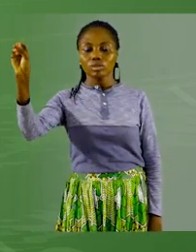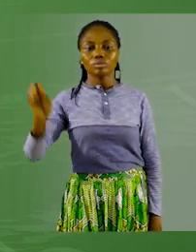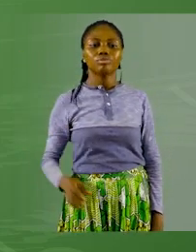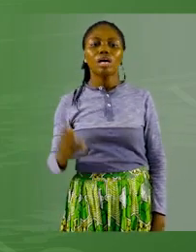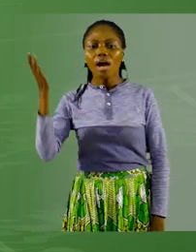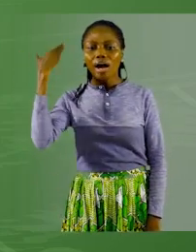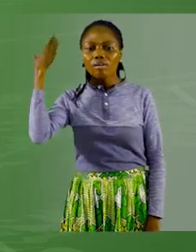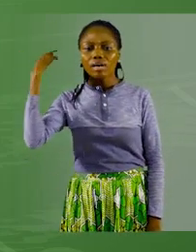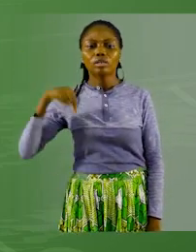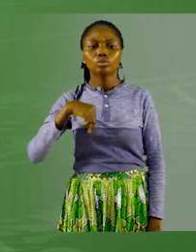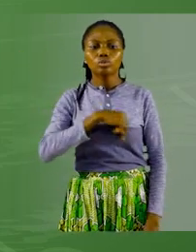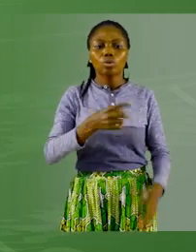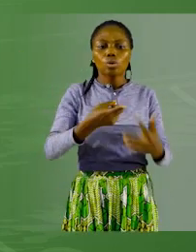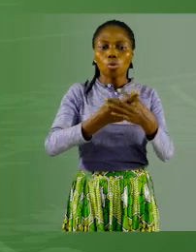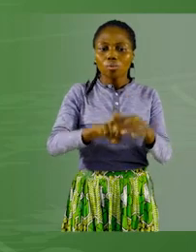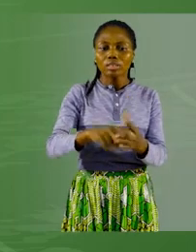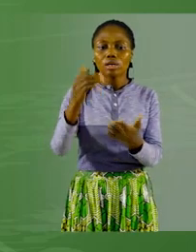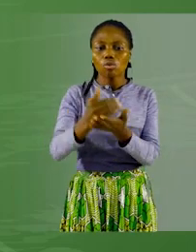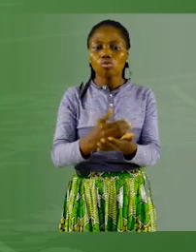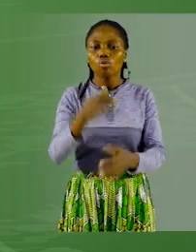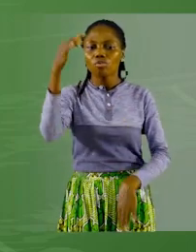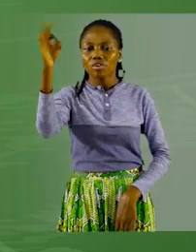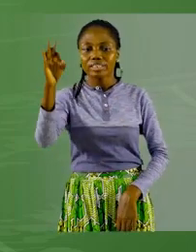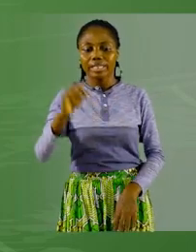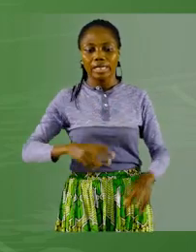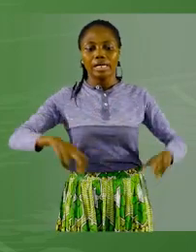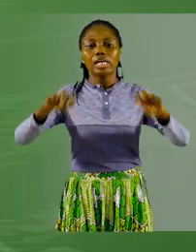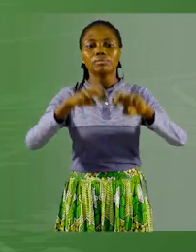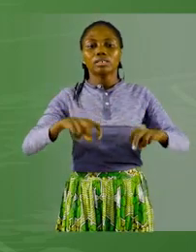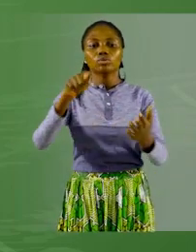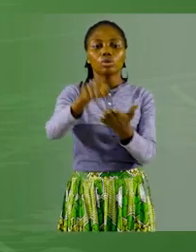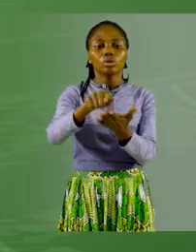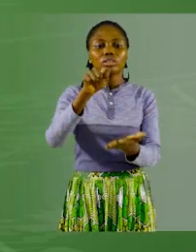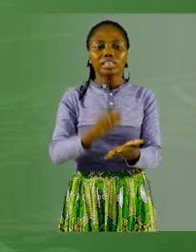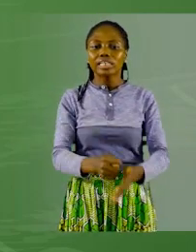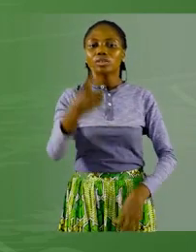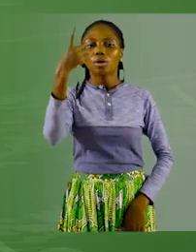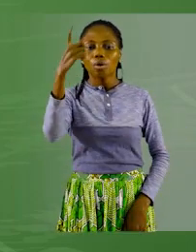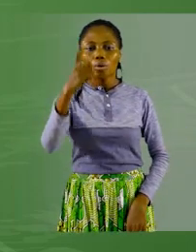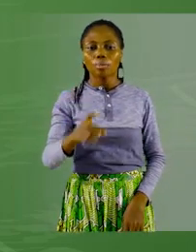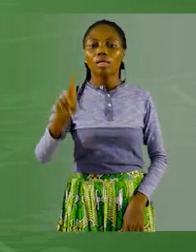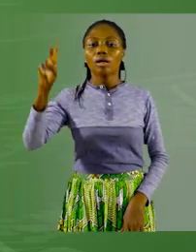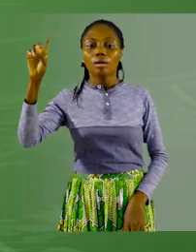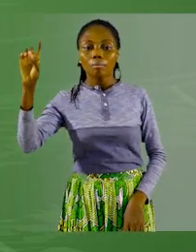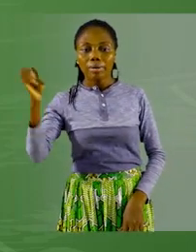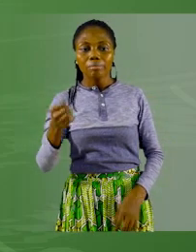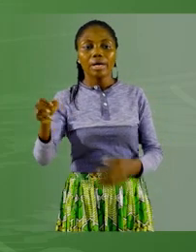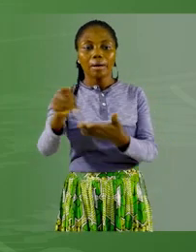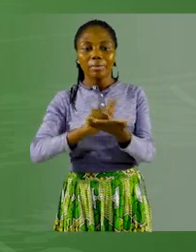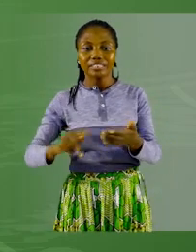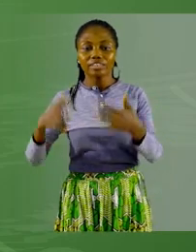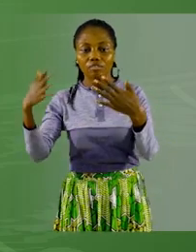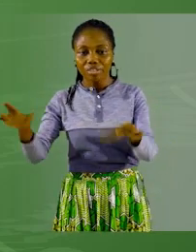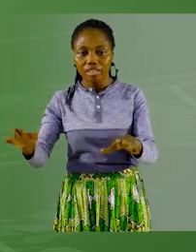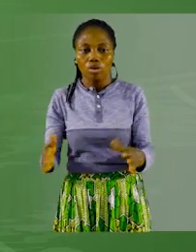ensemble une leçon de français en exploitation de test 1. Nous avons fait la première partie. Aujourd'hui, nous allons